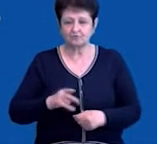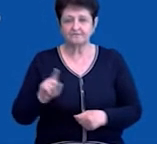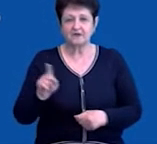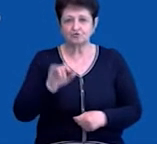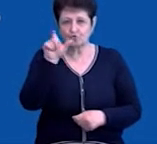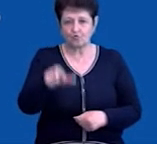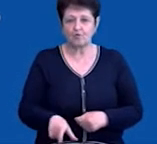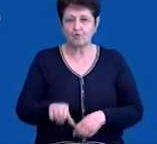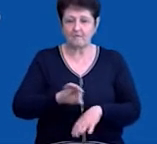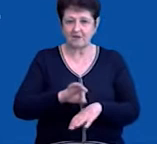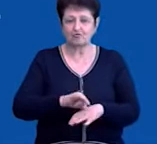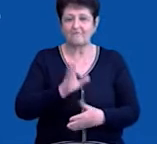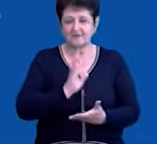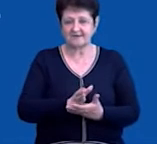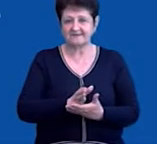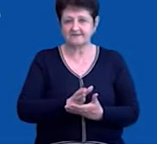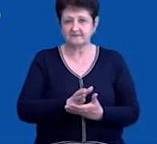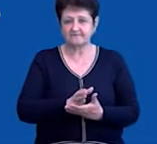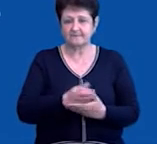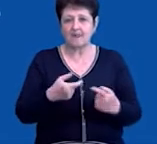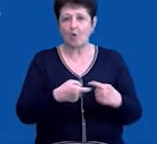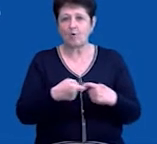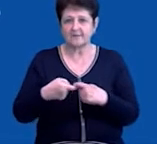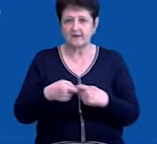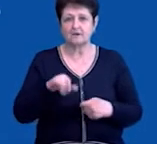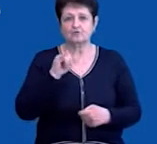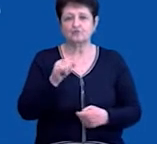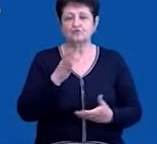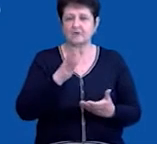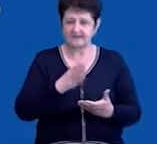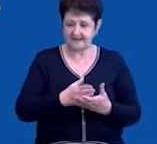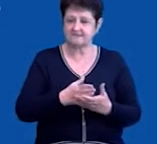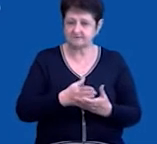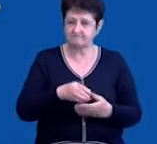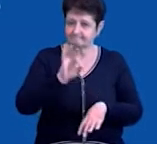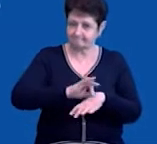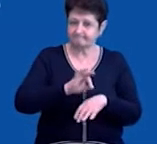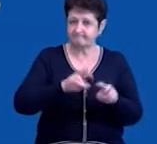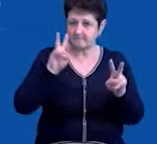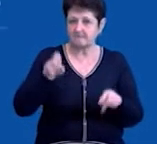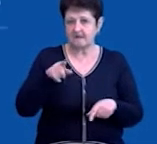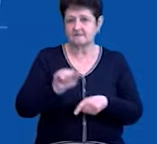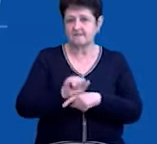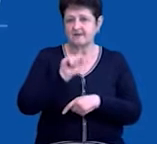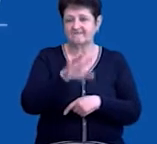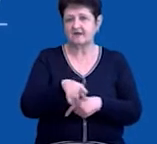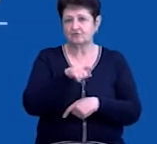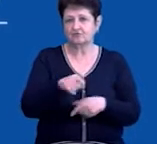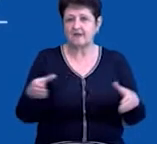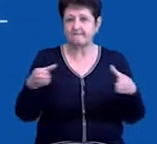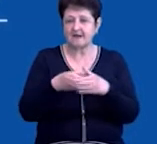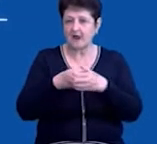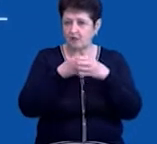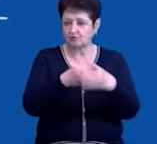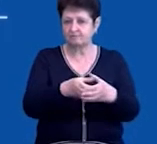больного є контакт, що у нього є кліника, вони просто направляють туда мобільну бригаду. Тому